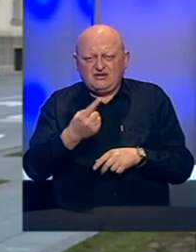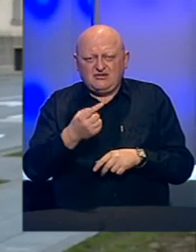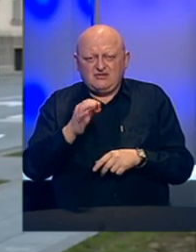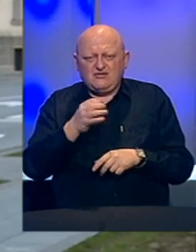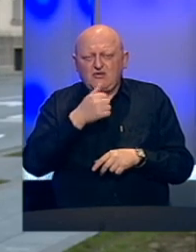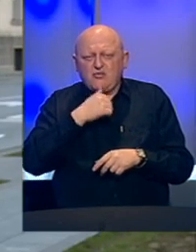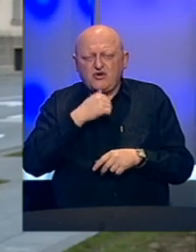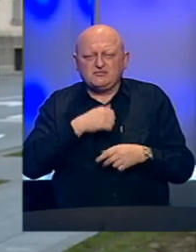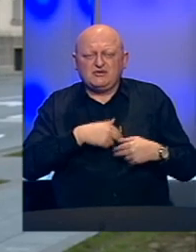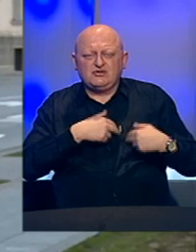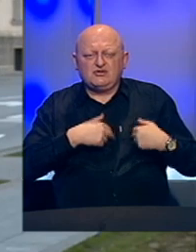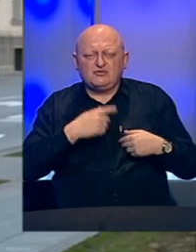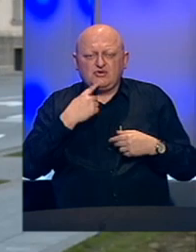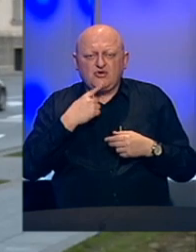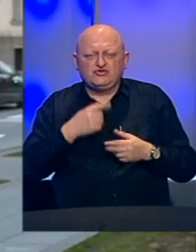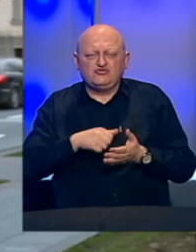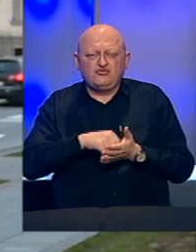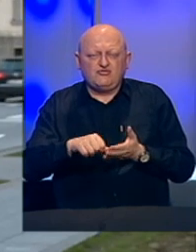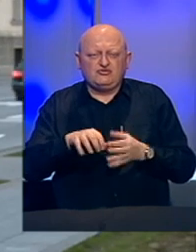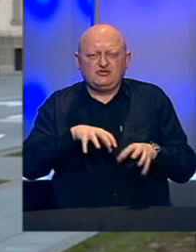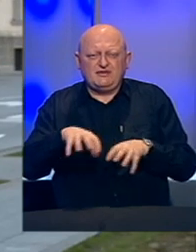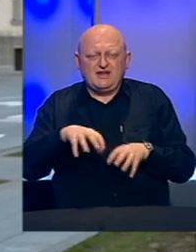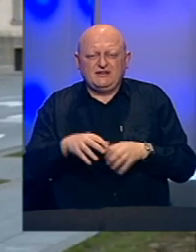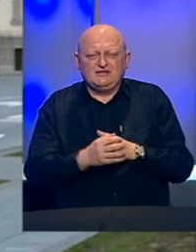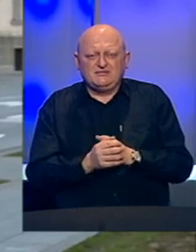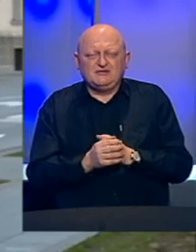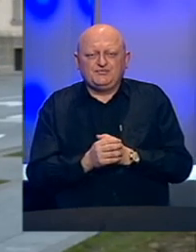porezima i doprinosima koji će biti uplaćeni radnicima.